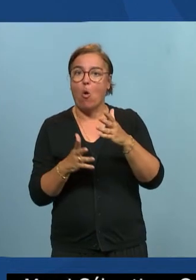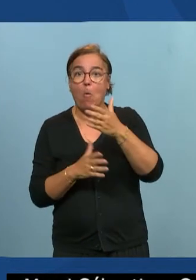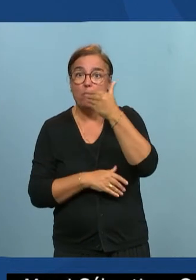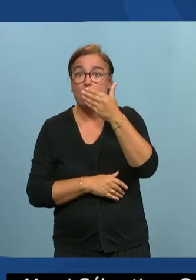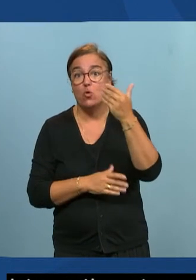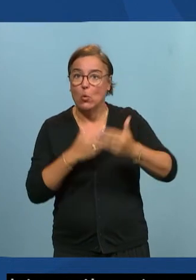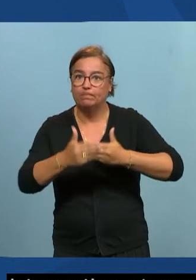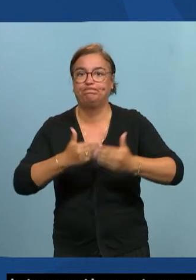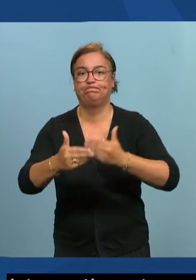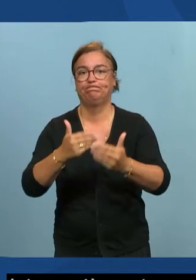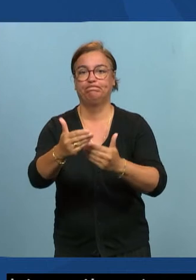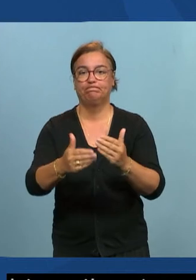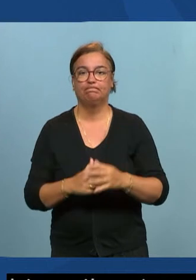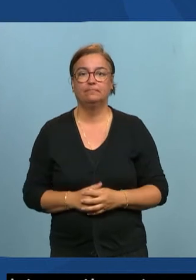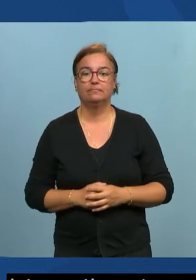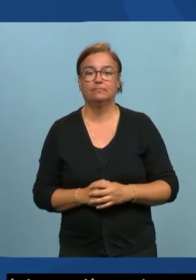choses à toi Emmanuel